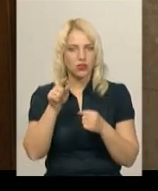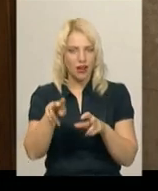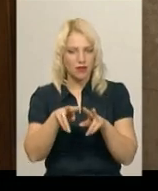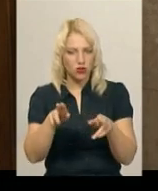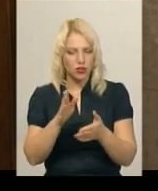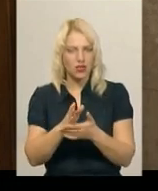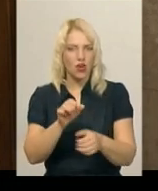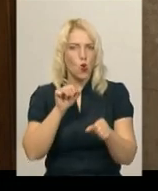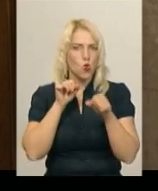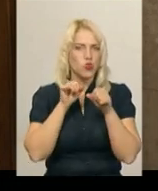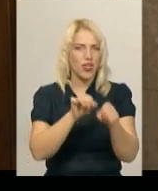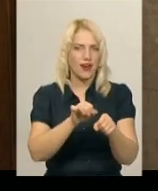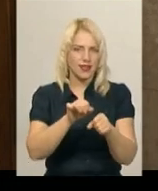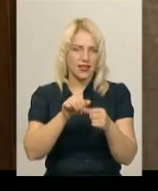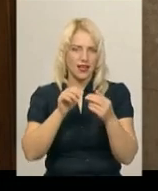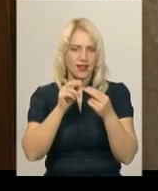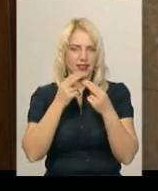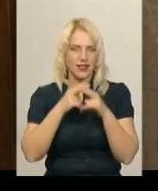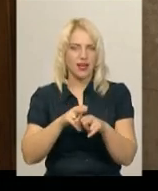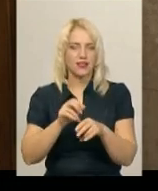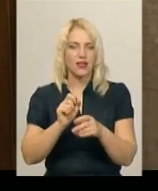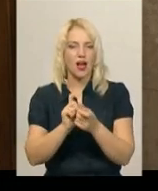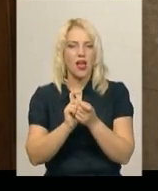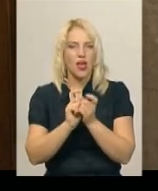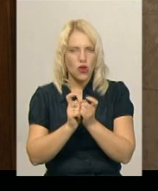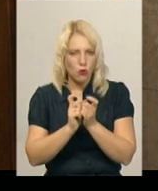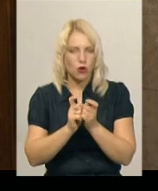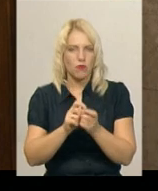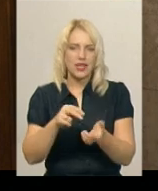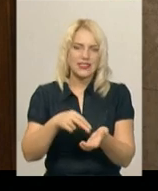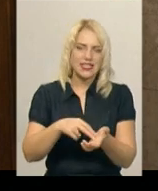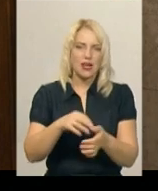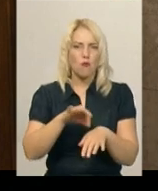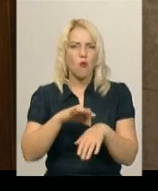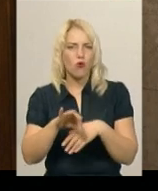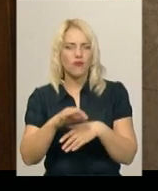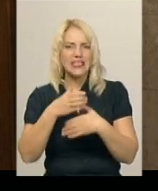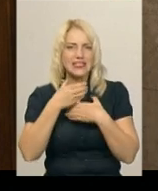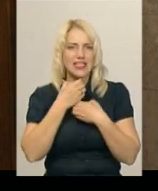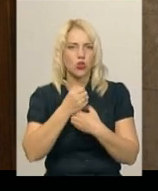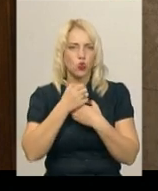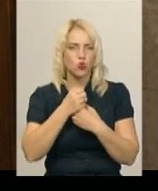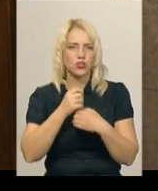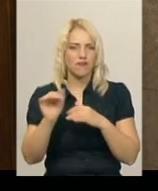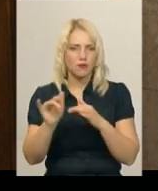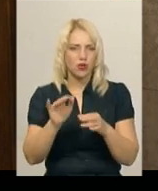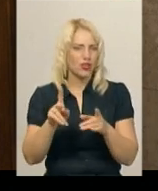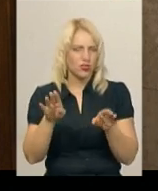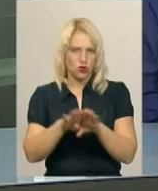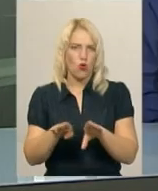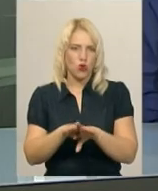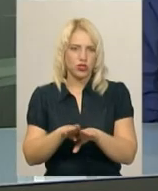ударна техніка, боротьба в партері, в стійці, болюві, задушливі. В принципі, все це дуже-дуже схоже.